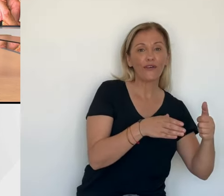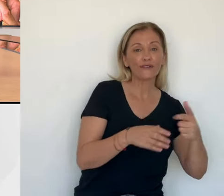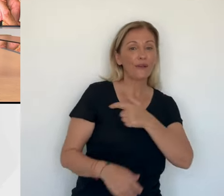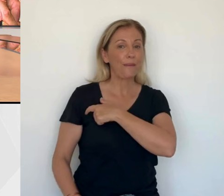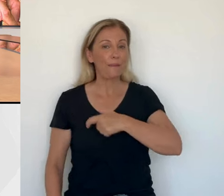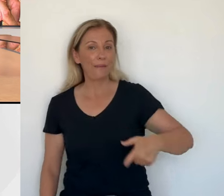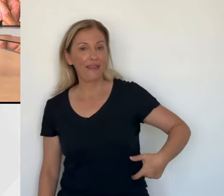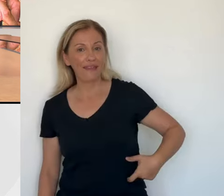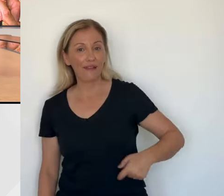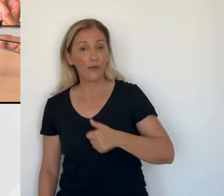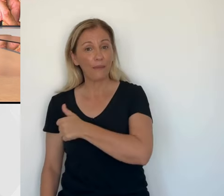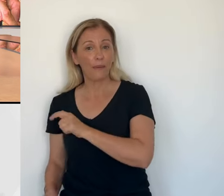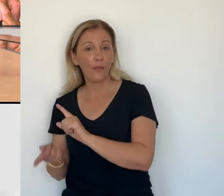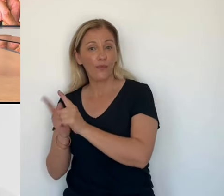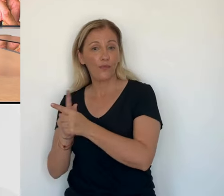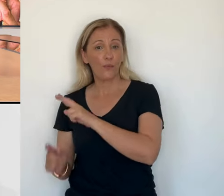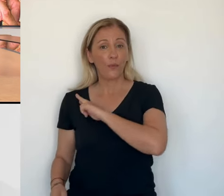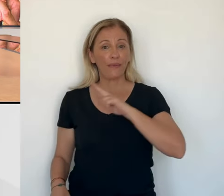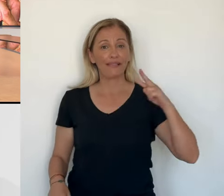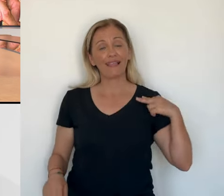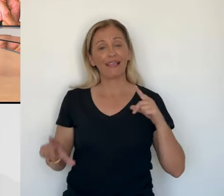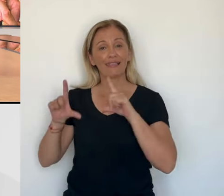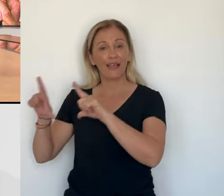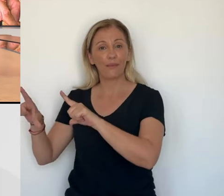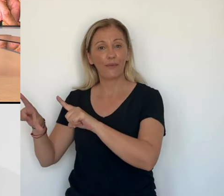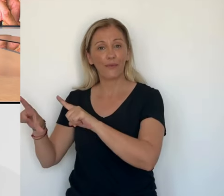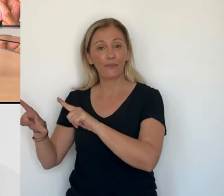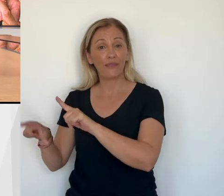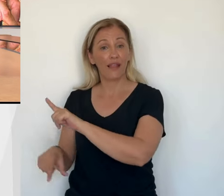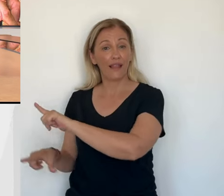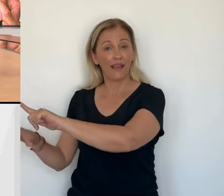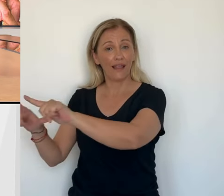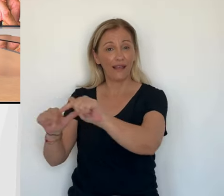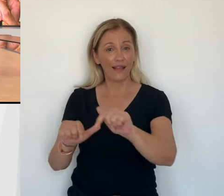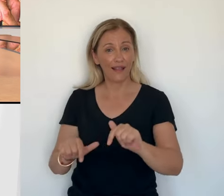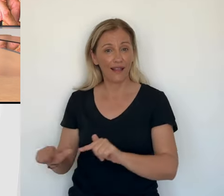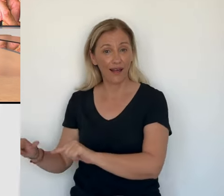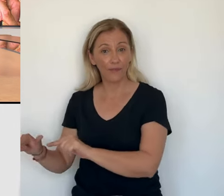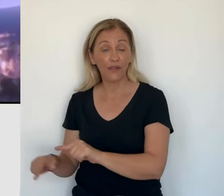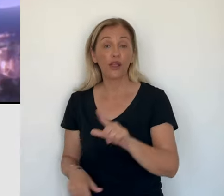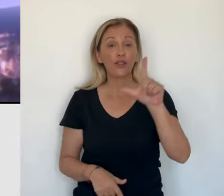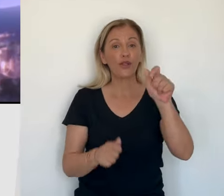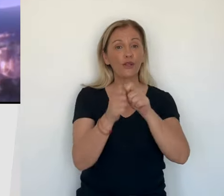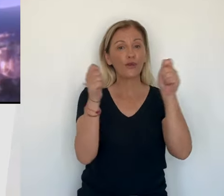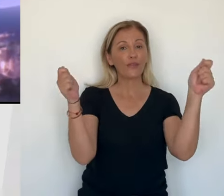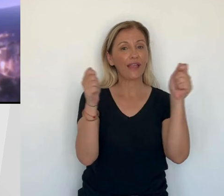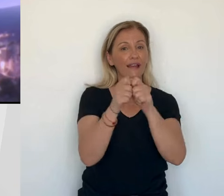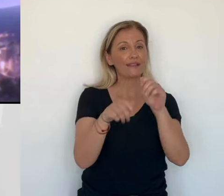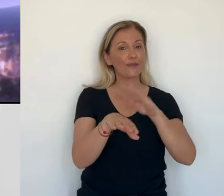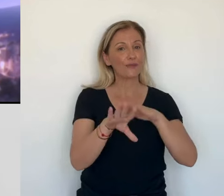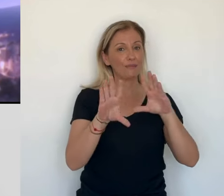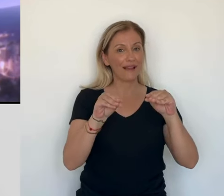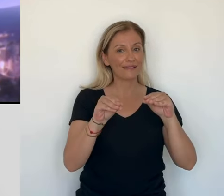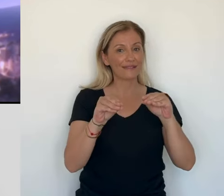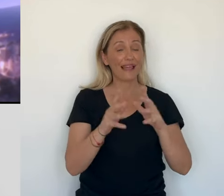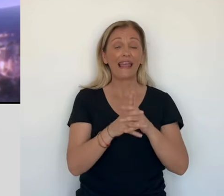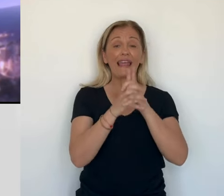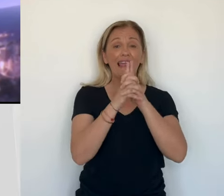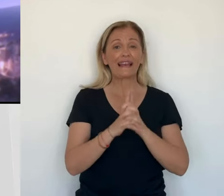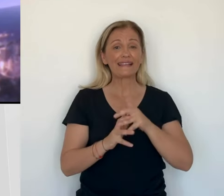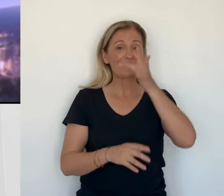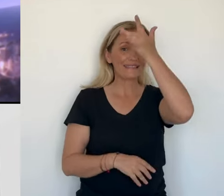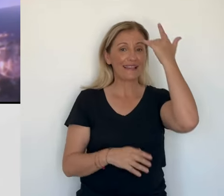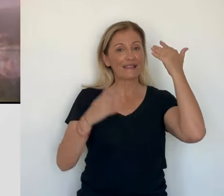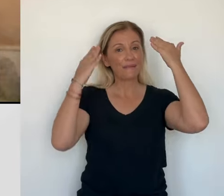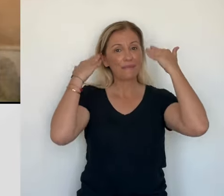collectivité de Corse et du maire de la commune, redevenu propriétaire du retable en début d'année. Sur place, Valentin Canot et Enzo Giulian.